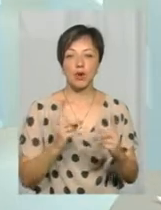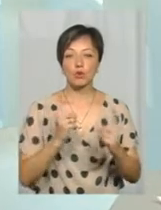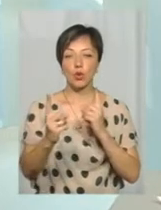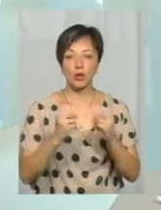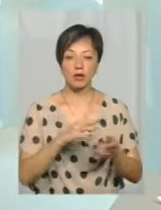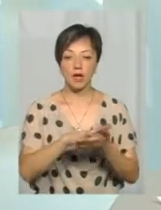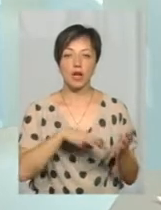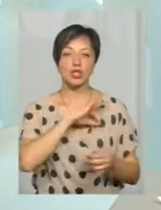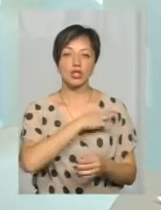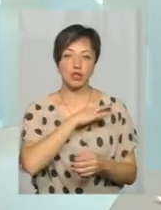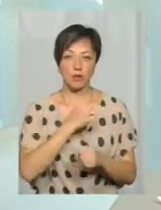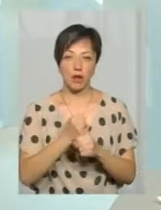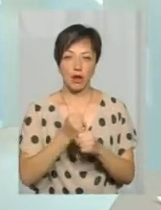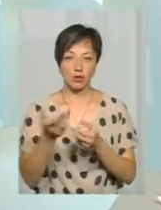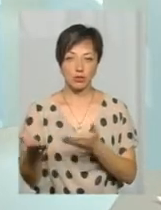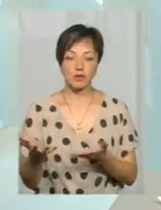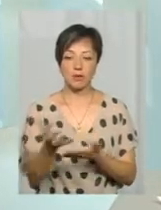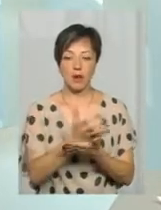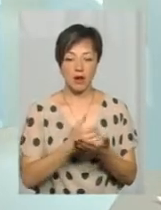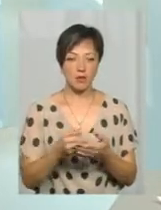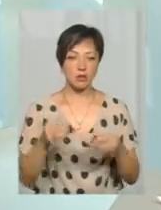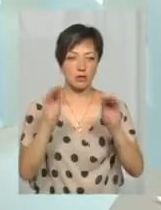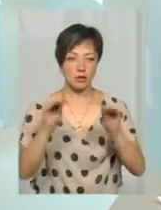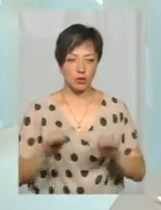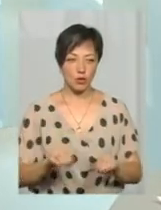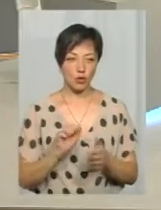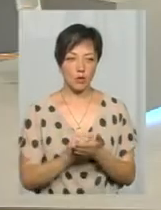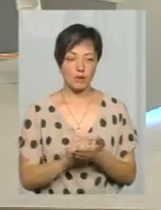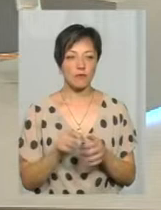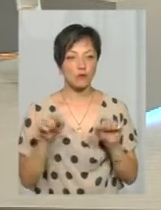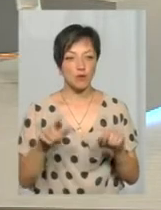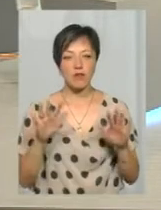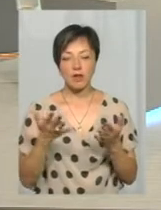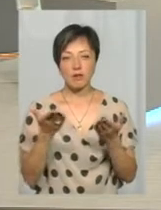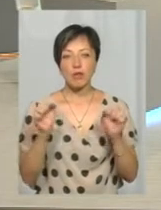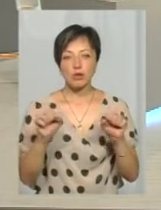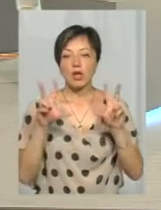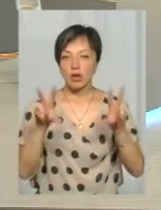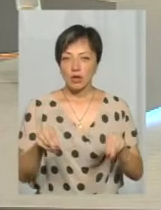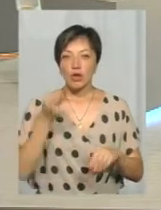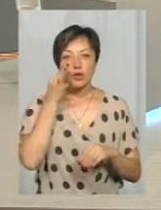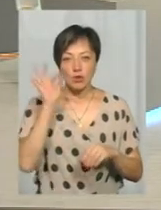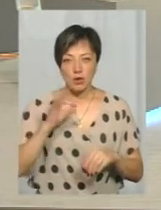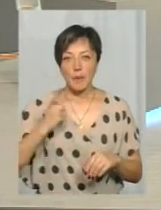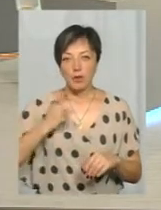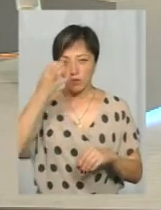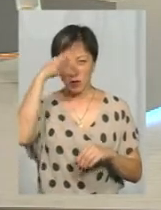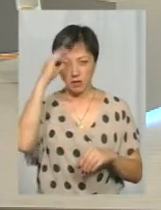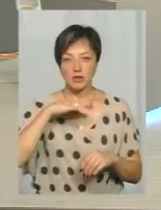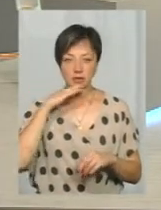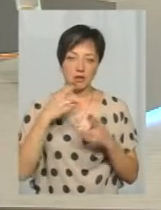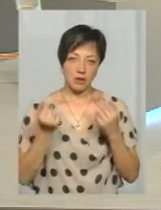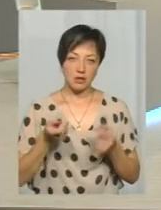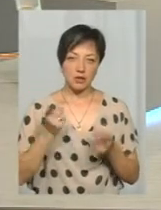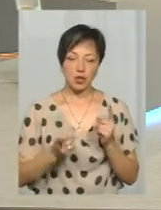там вже далі слідчі. Збирають і складають відповідні матеріали. То в цьому випадку ви можете гарантувати, що досвіду патрульних вистачає? Так,